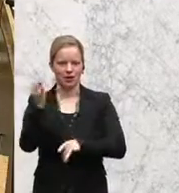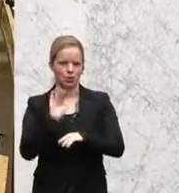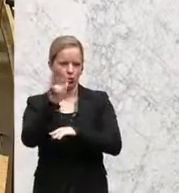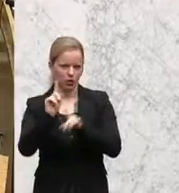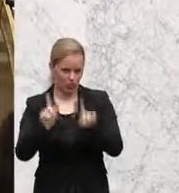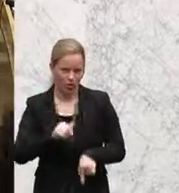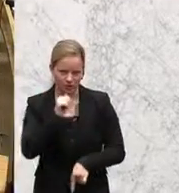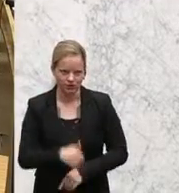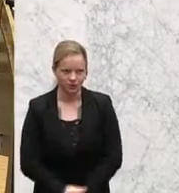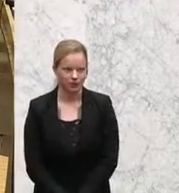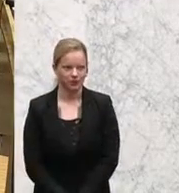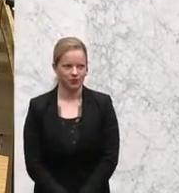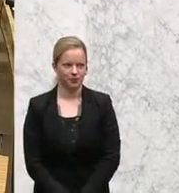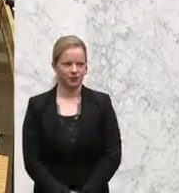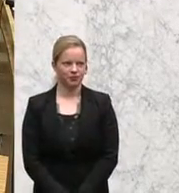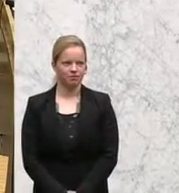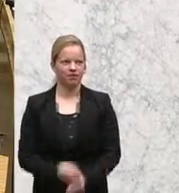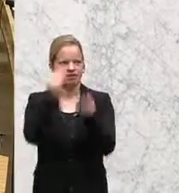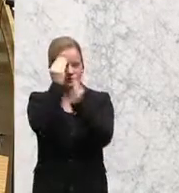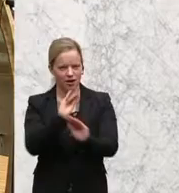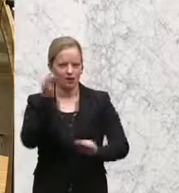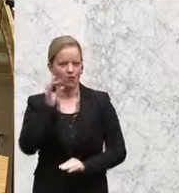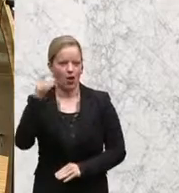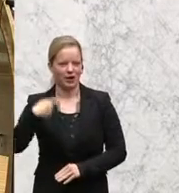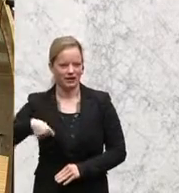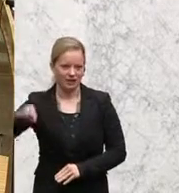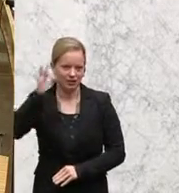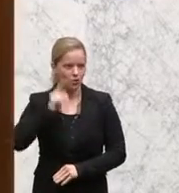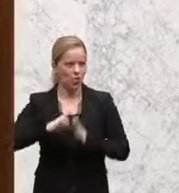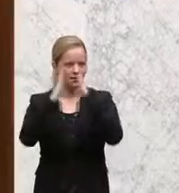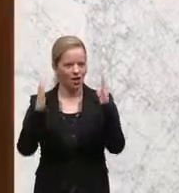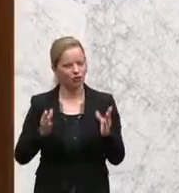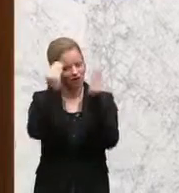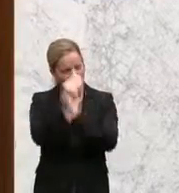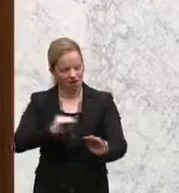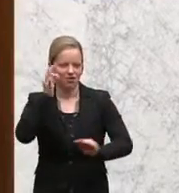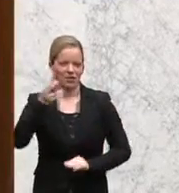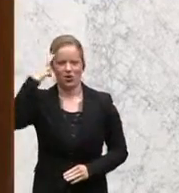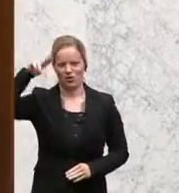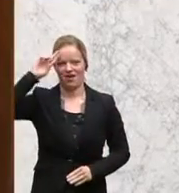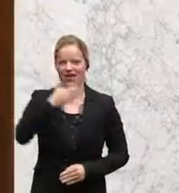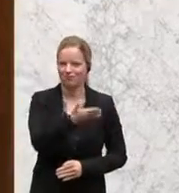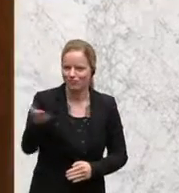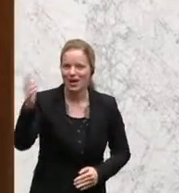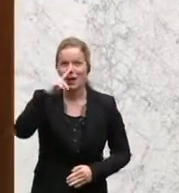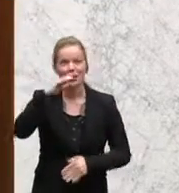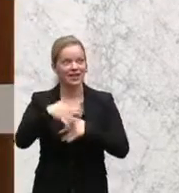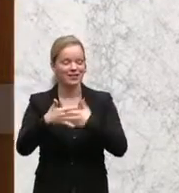Der Innenminister. Sehr geehrte Frau Präsidentin, hohes Haus, werte Damen und Herren, liebe Gäste,